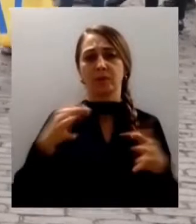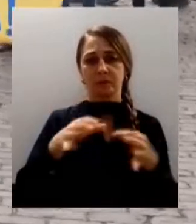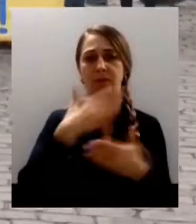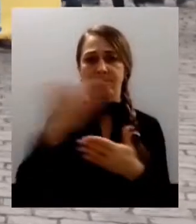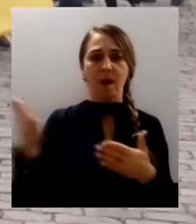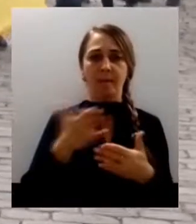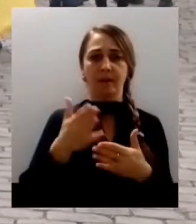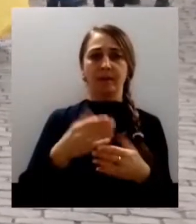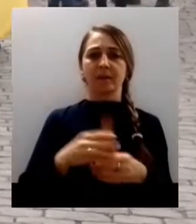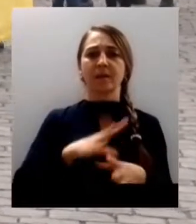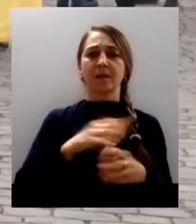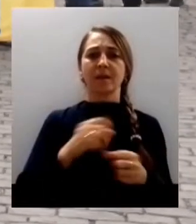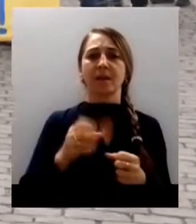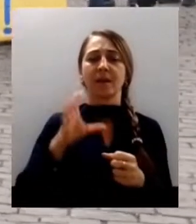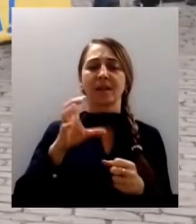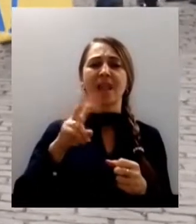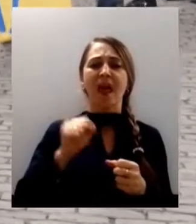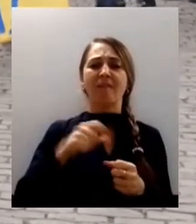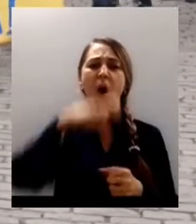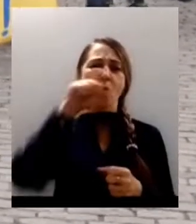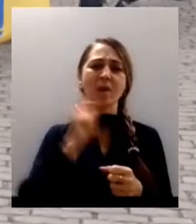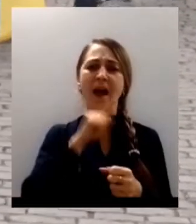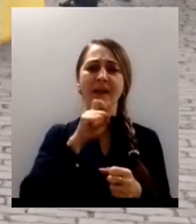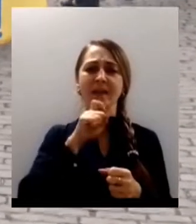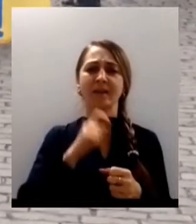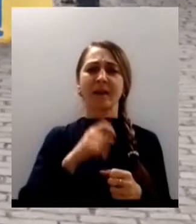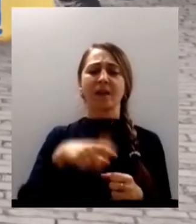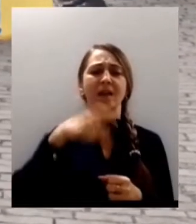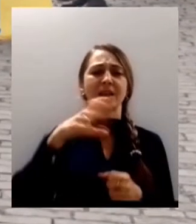Україні! Слава Україні!